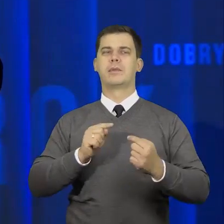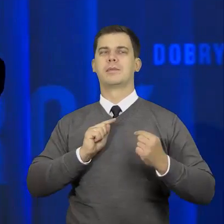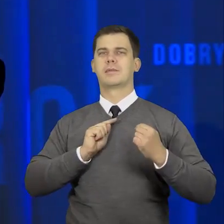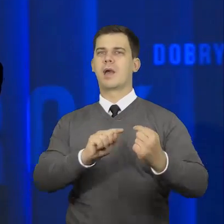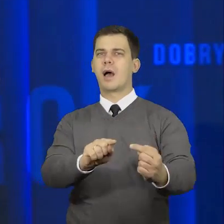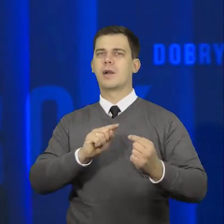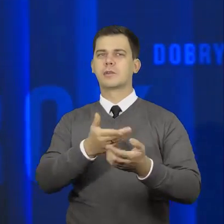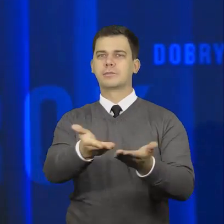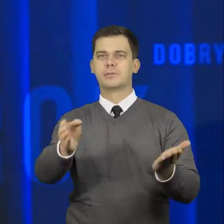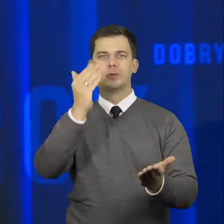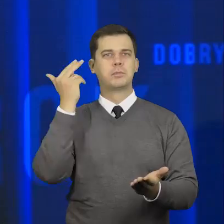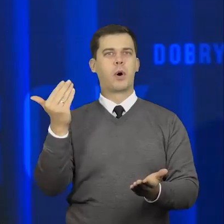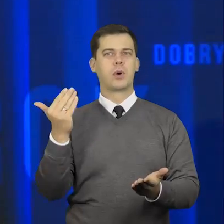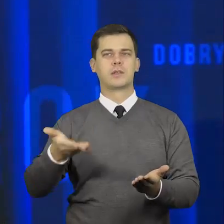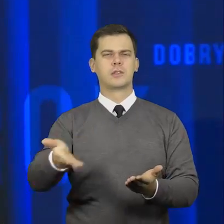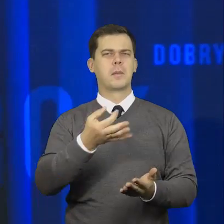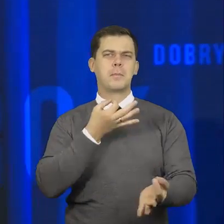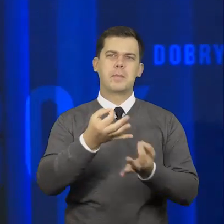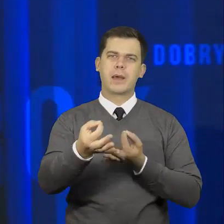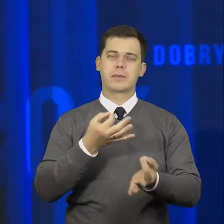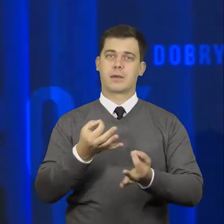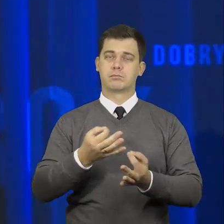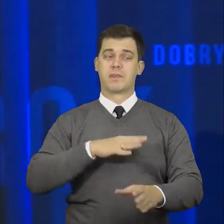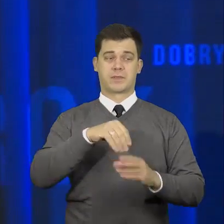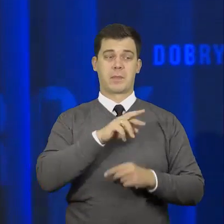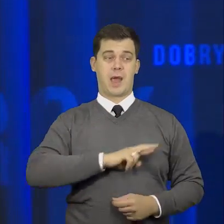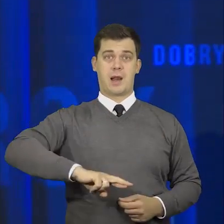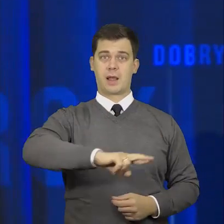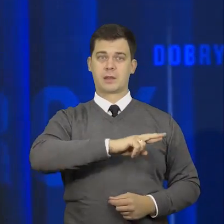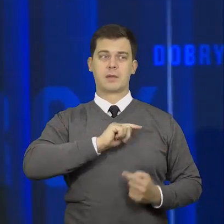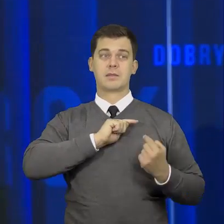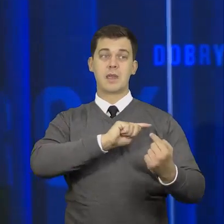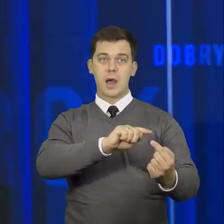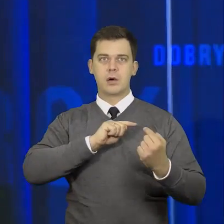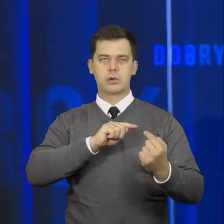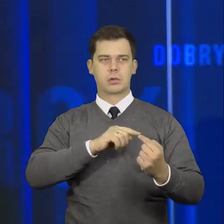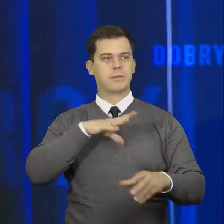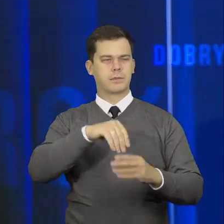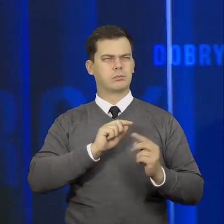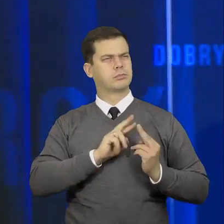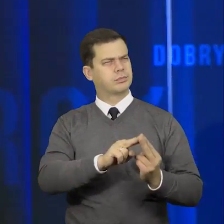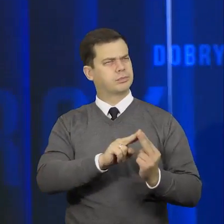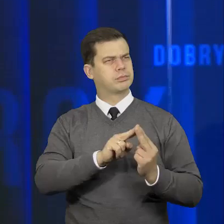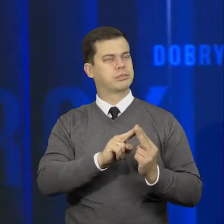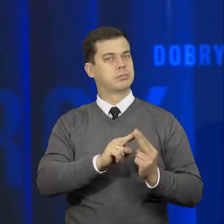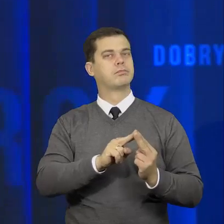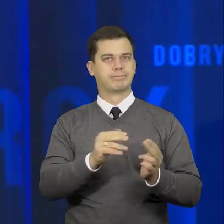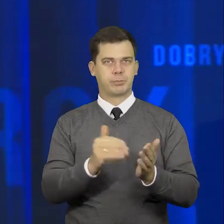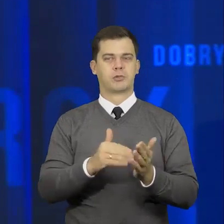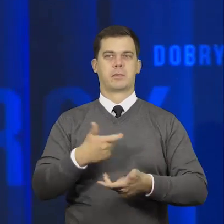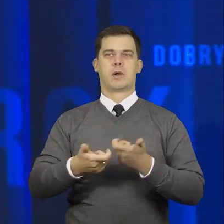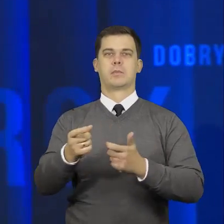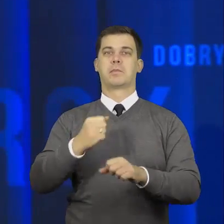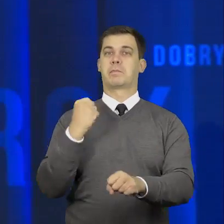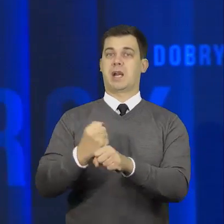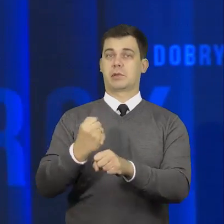dialog społeczny w Polsce. To właśnie w Radzie Dialogu Społecznego wypracowano kompromis między pracownikami,